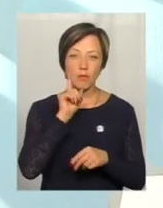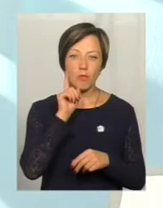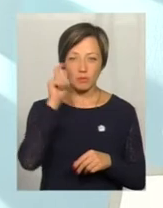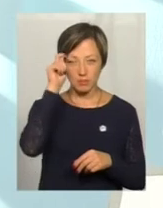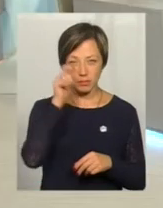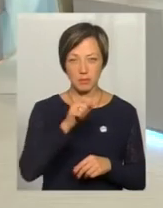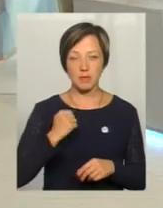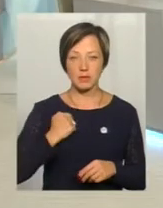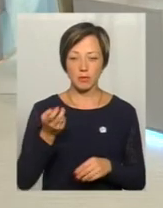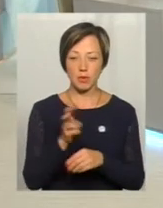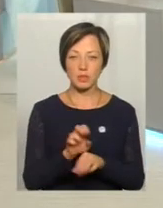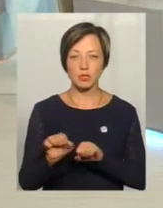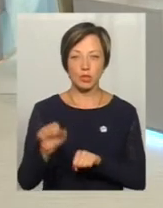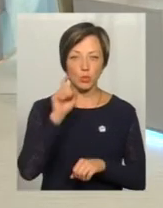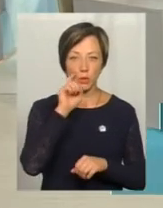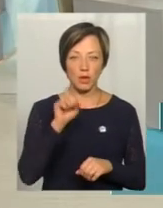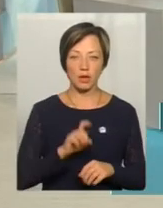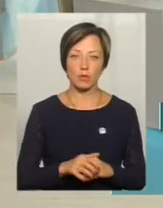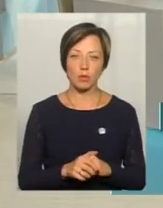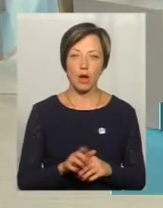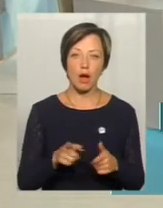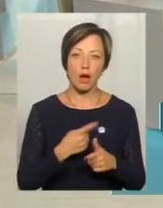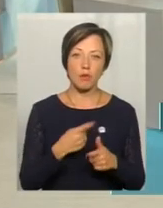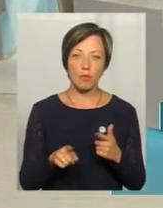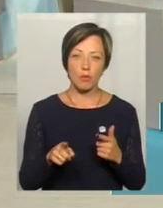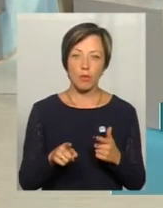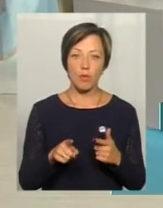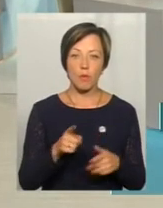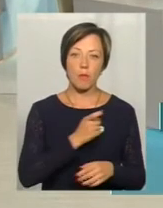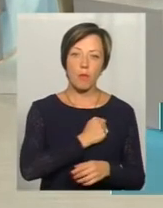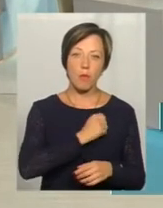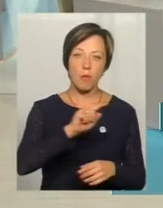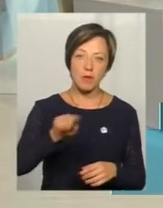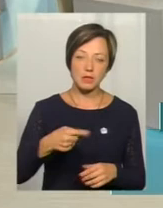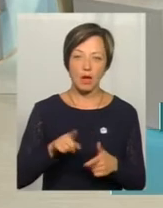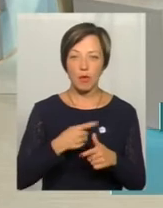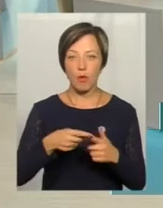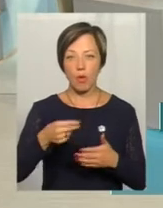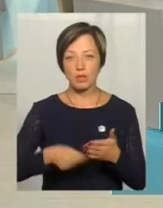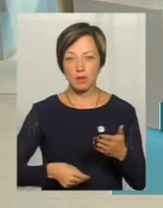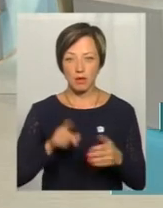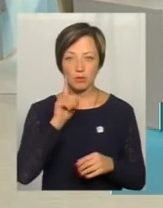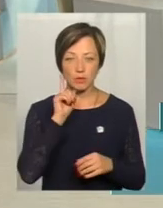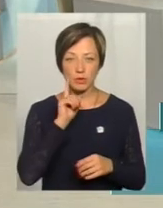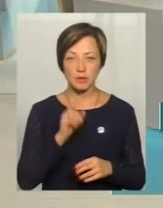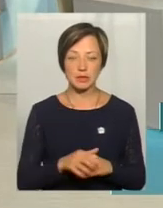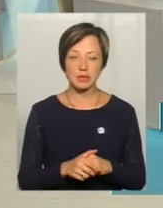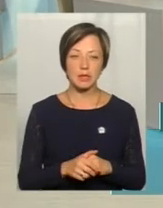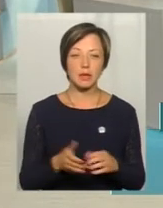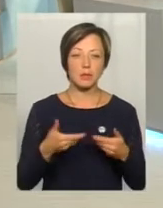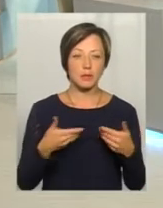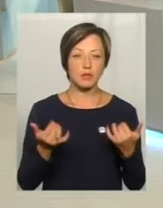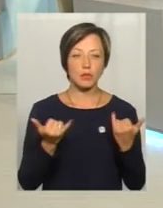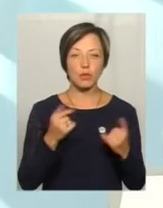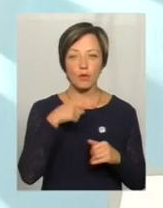приходили захищати Україну, або по мобілізації, або підписували контракти. Ми сьогодні